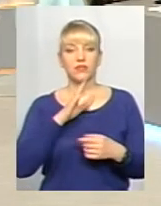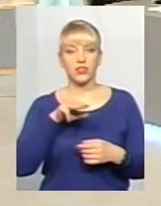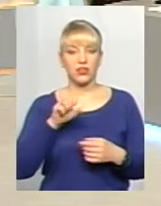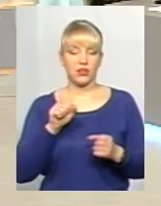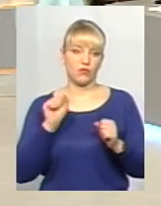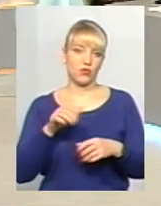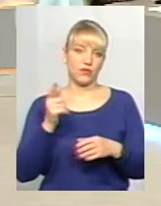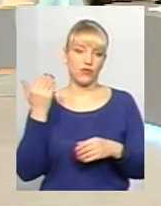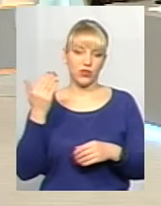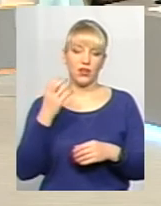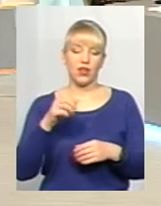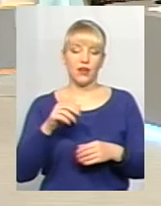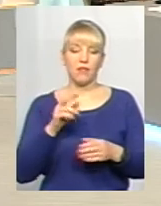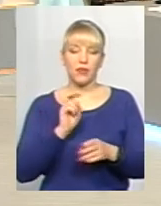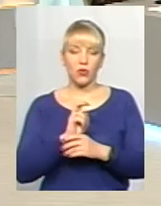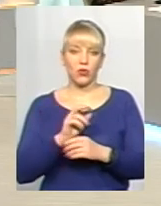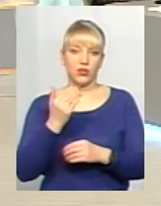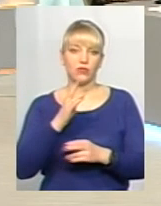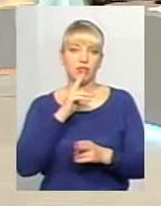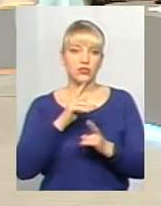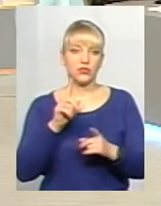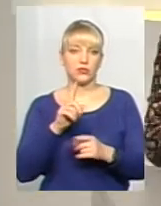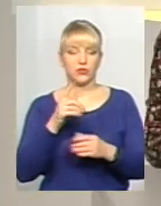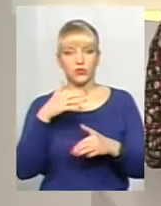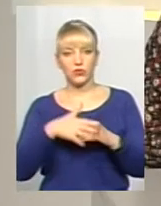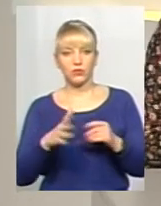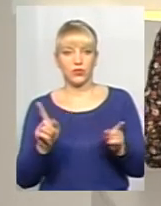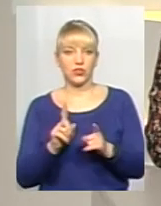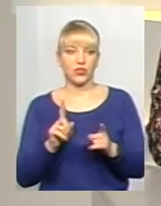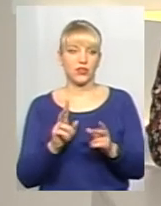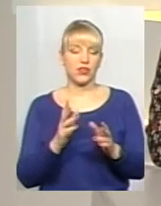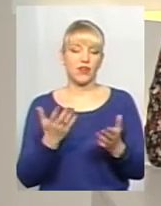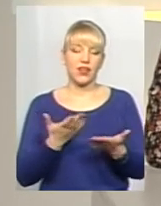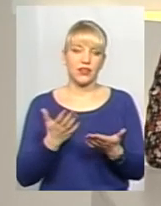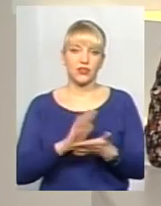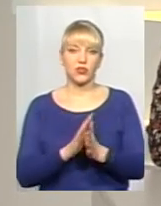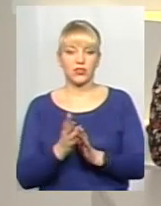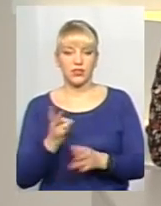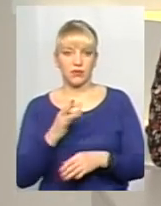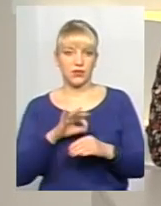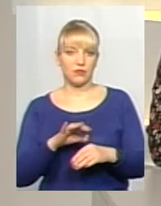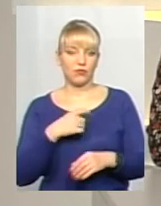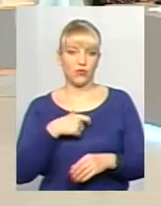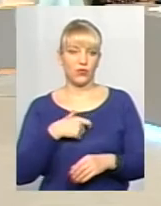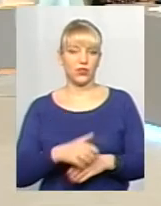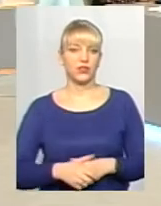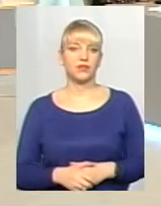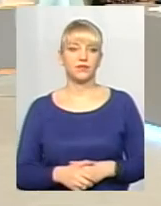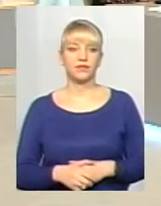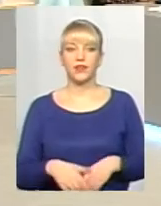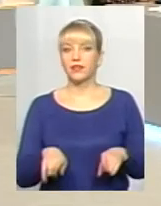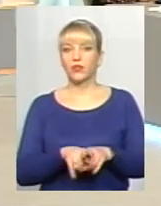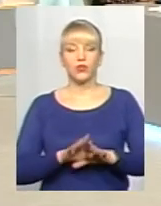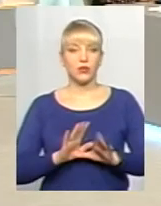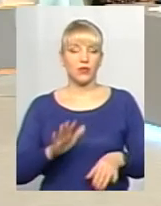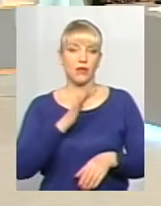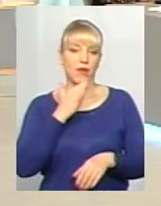до вас, як до старшої, підходили, щоб там зрозуміти, як, в якій ситуації треба себе поводити? Такого не було.